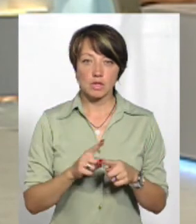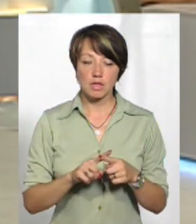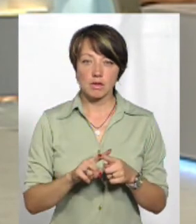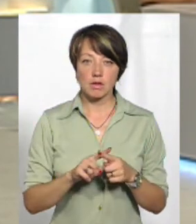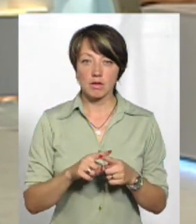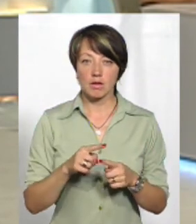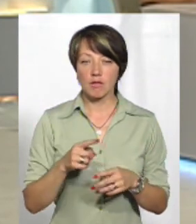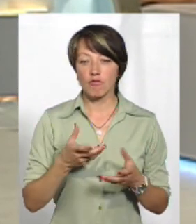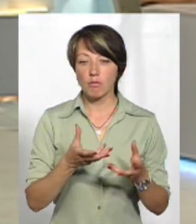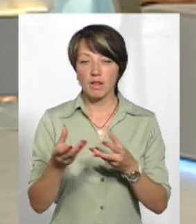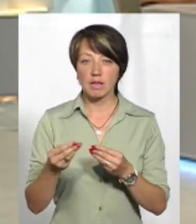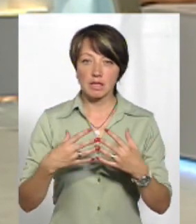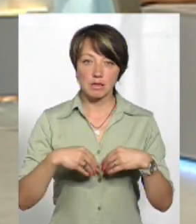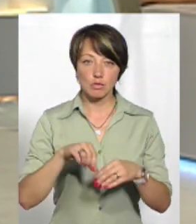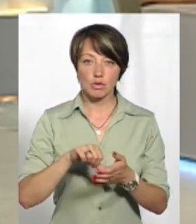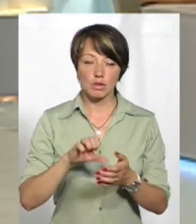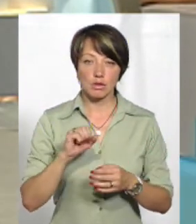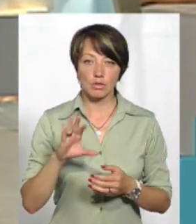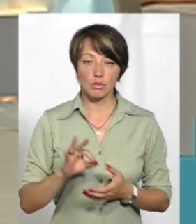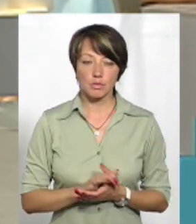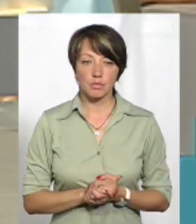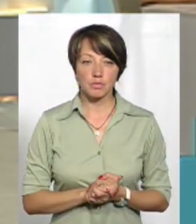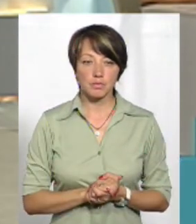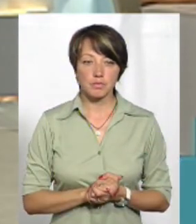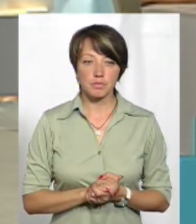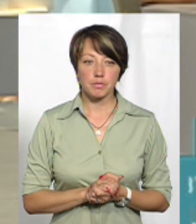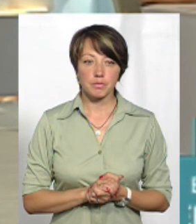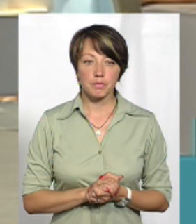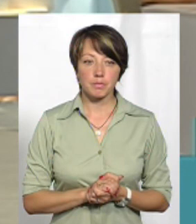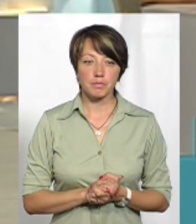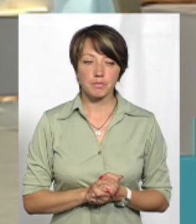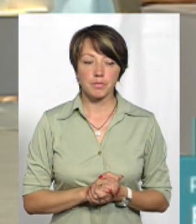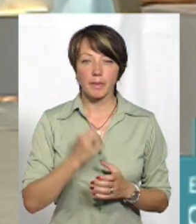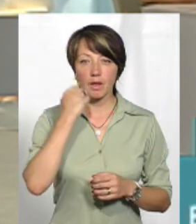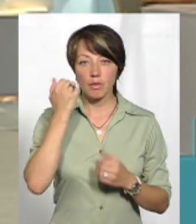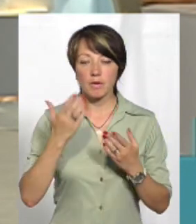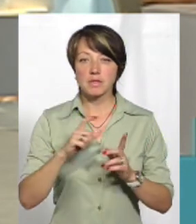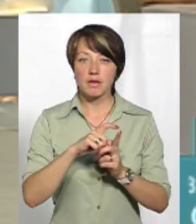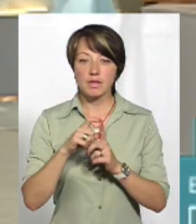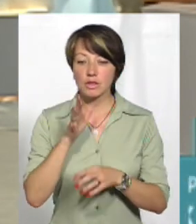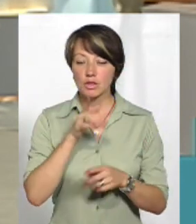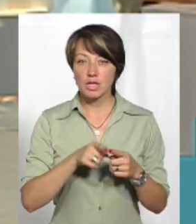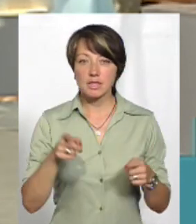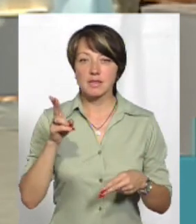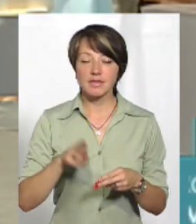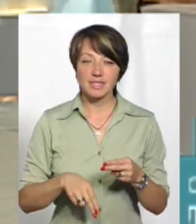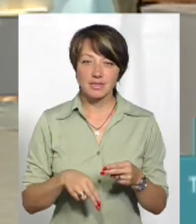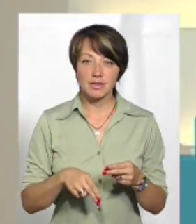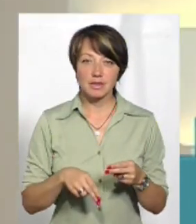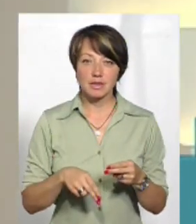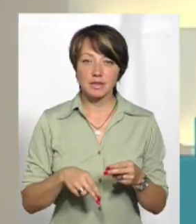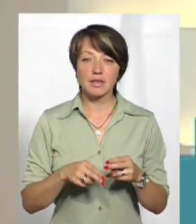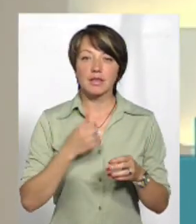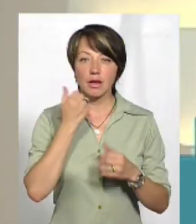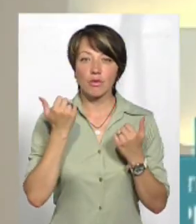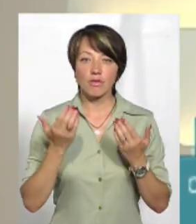відразиться саме на сім'ях учасників АТО і на самих учасників АТО. Дякую вам за відповіді. час нашого ефіру добіг кінця.